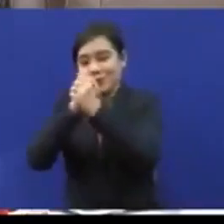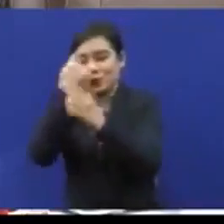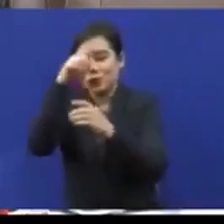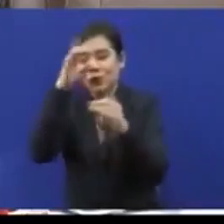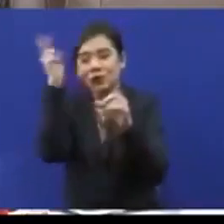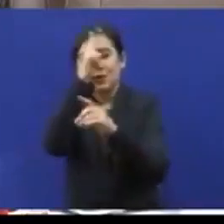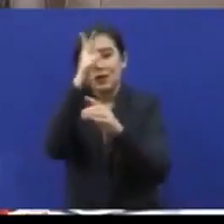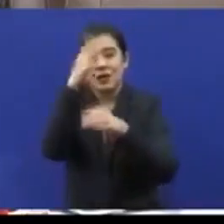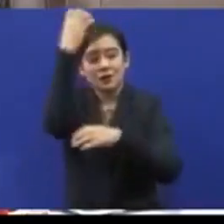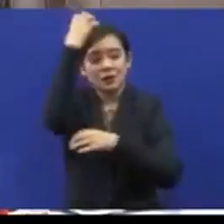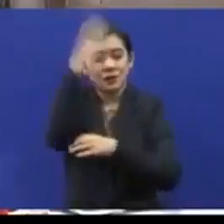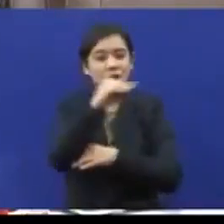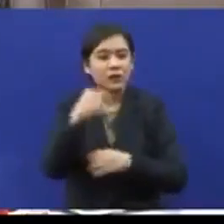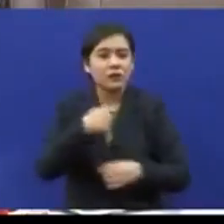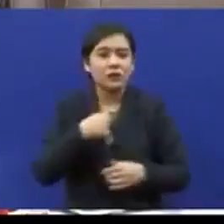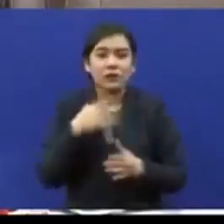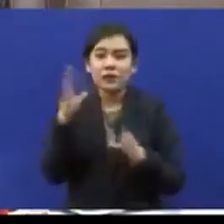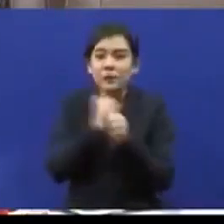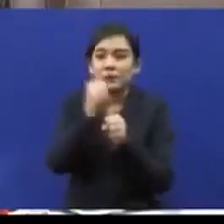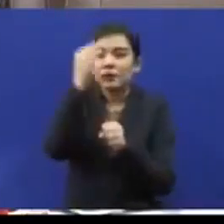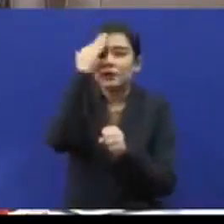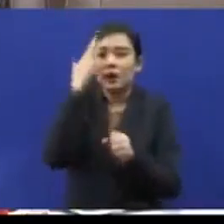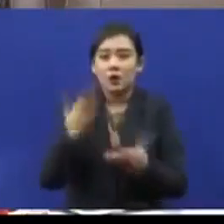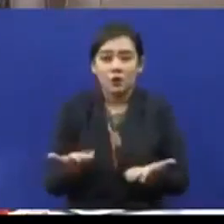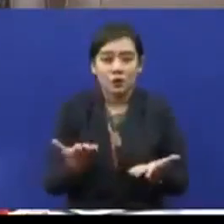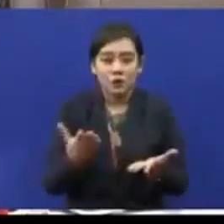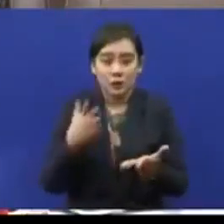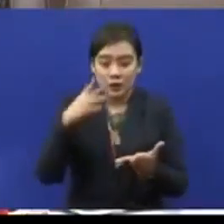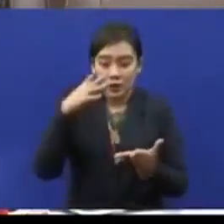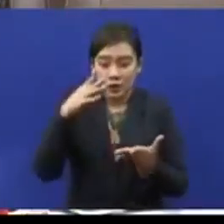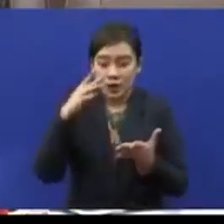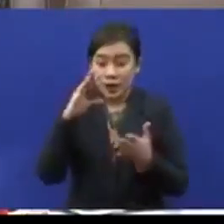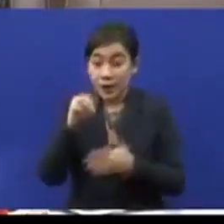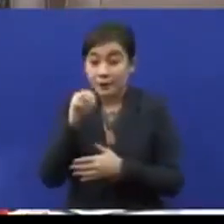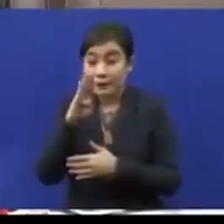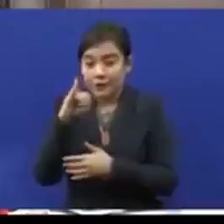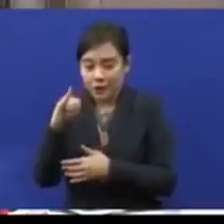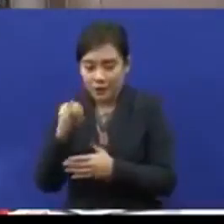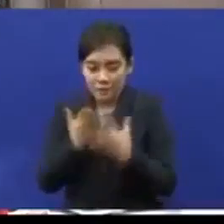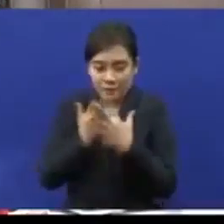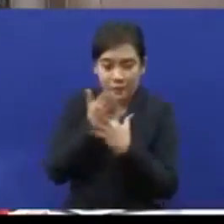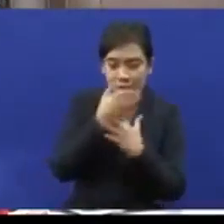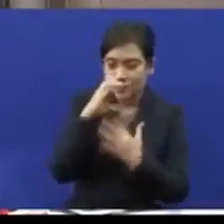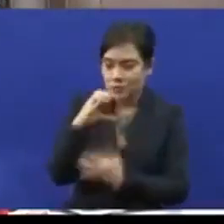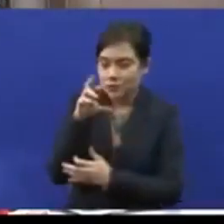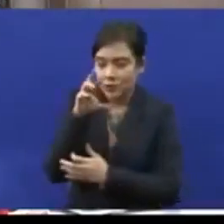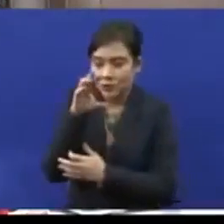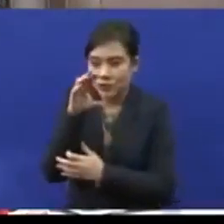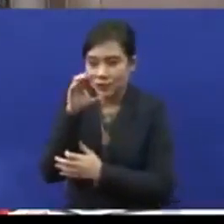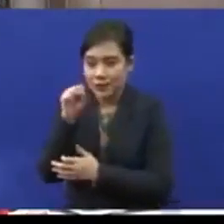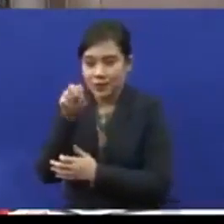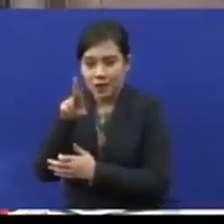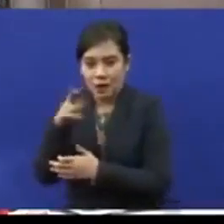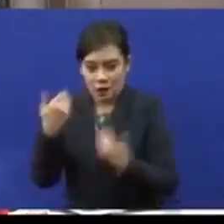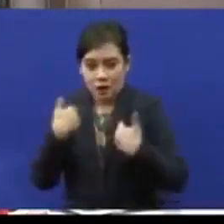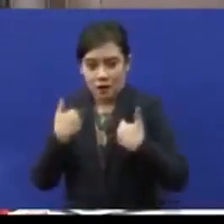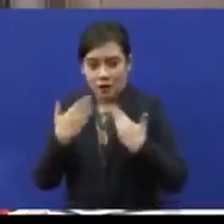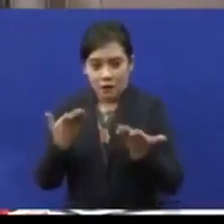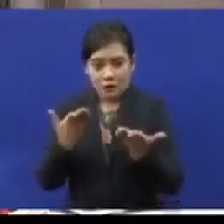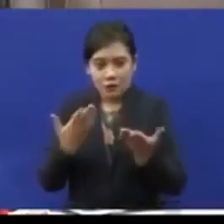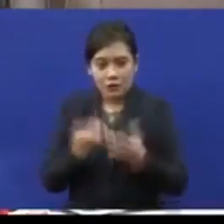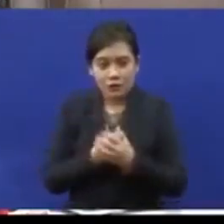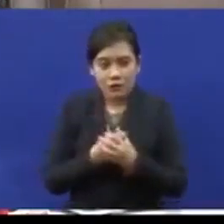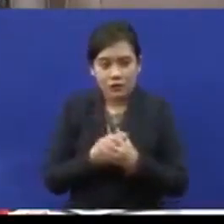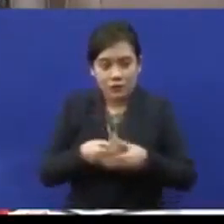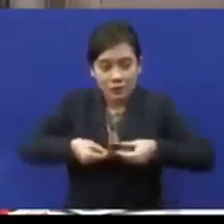Selangor. Dan saya juga mendapat tahu bahawa pihak MBI melalui CSR mereka juga ada inisiatif